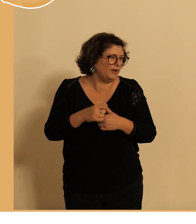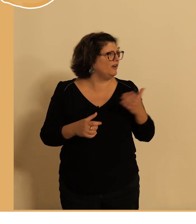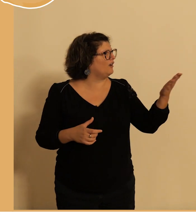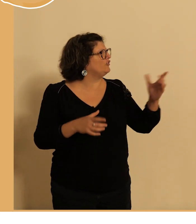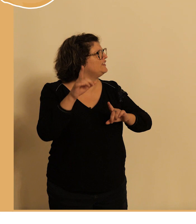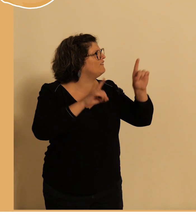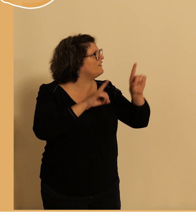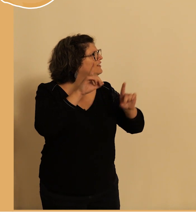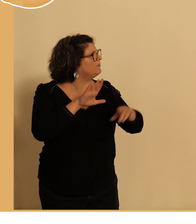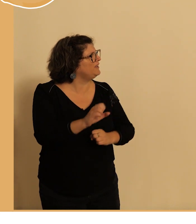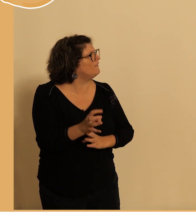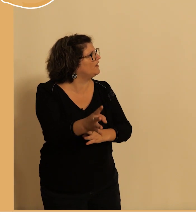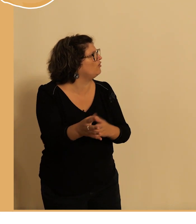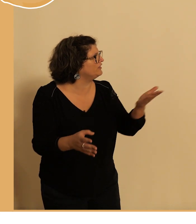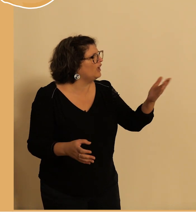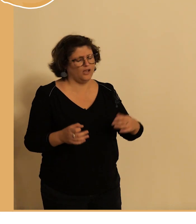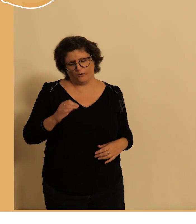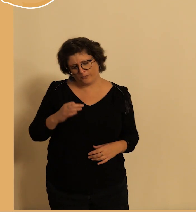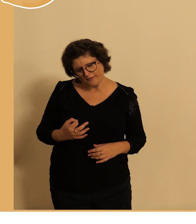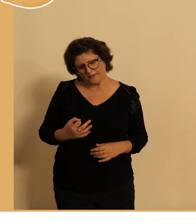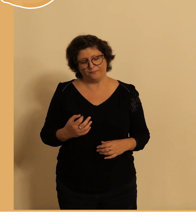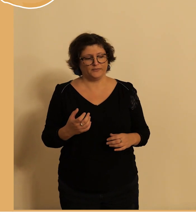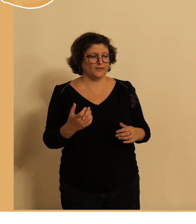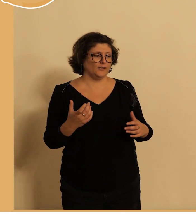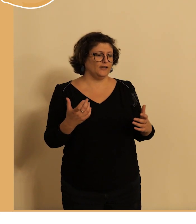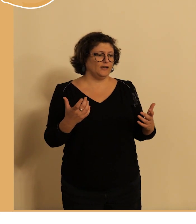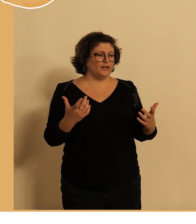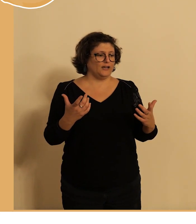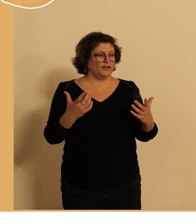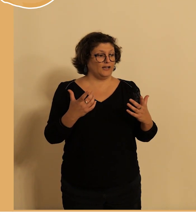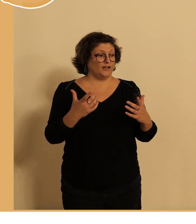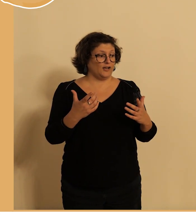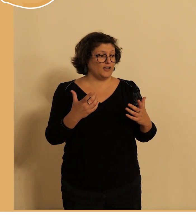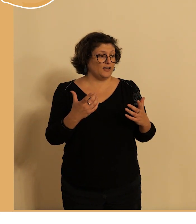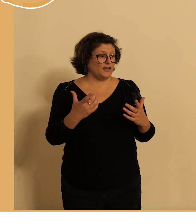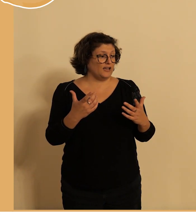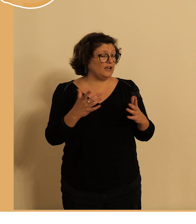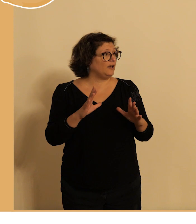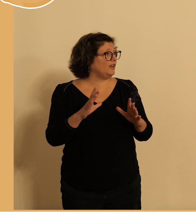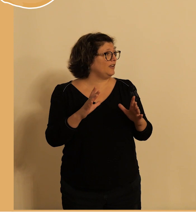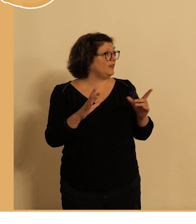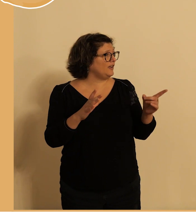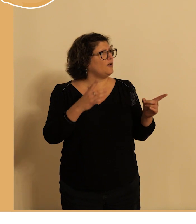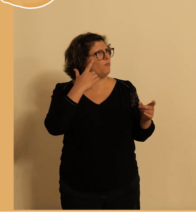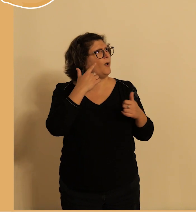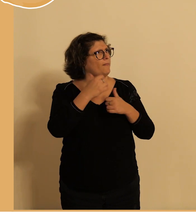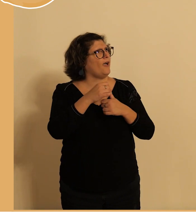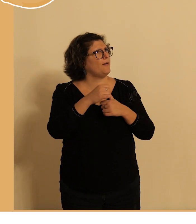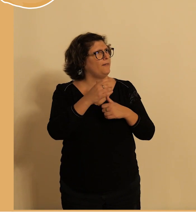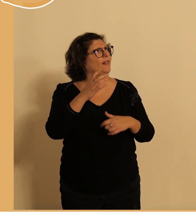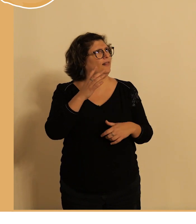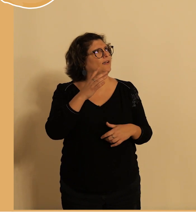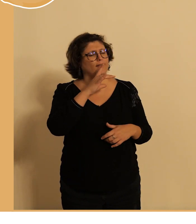voilà et puis les services un élu il ne rien sans les services et je me souviens il y avait un